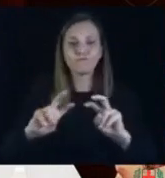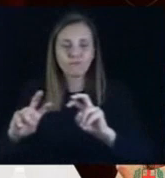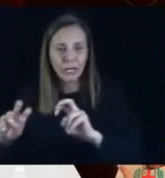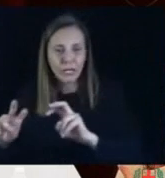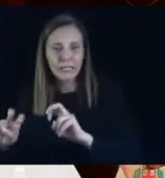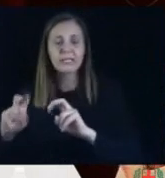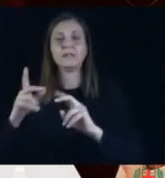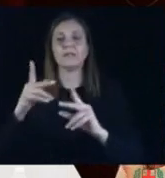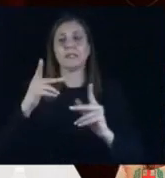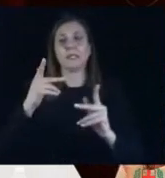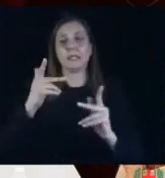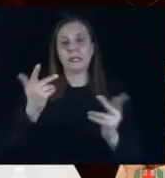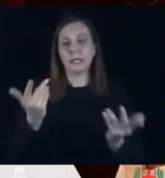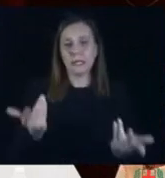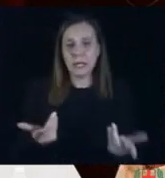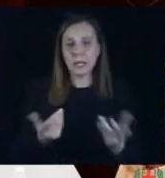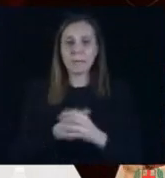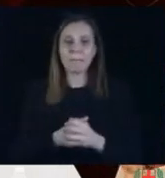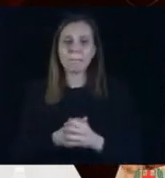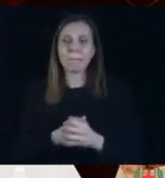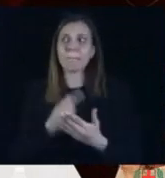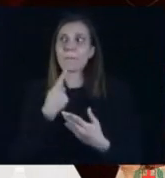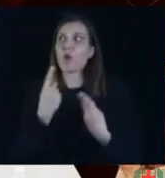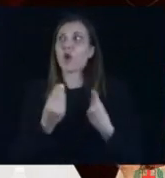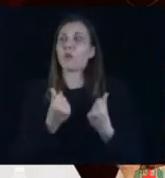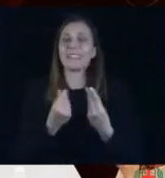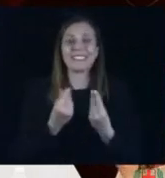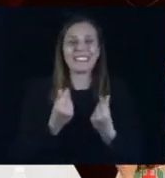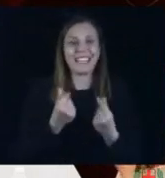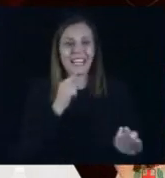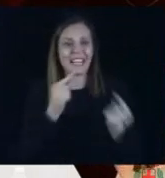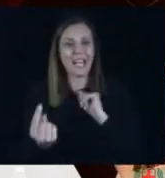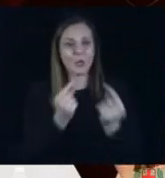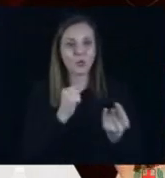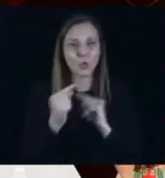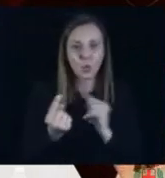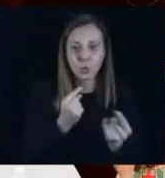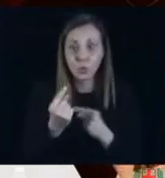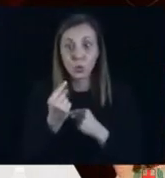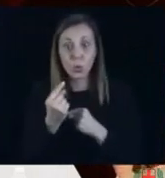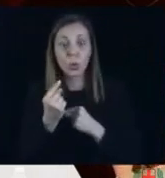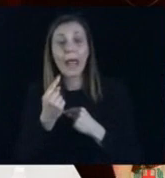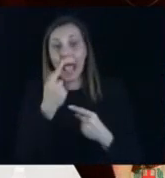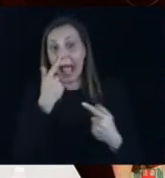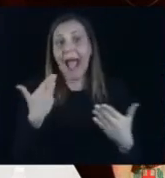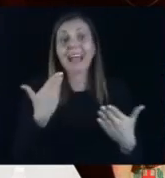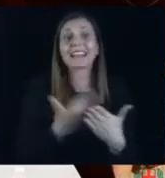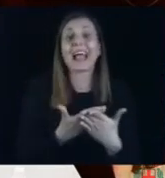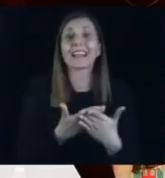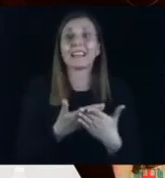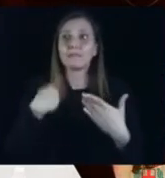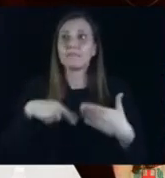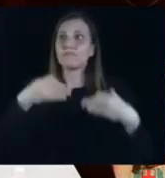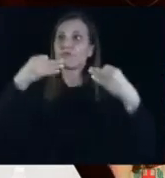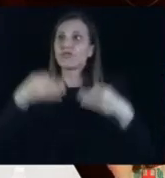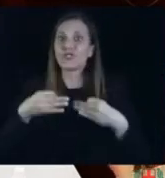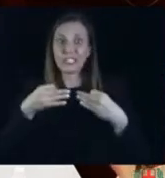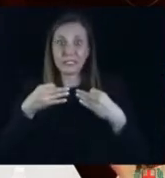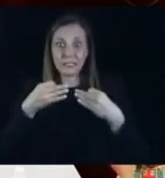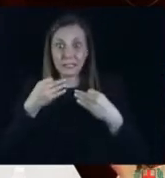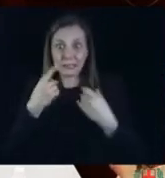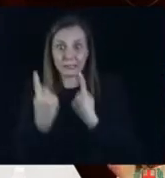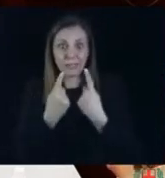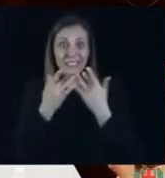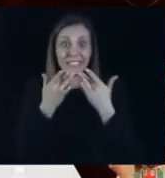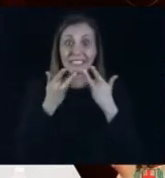discussioni opportune per decidere una cosa molto semplice ma molto